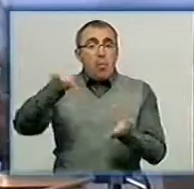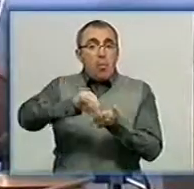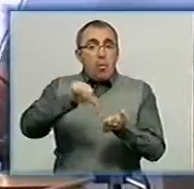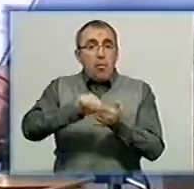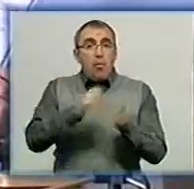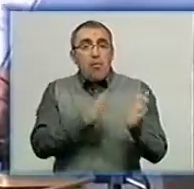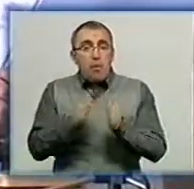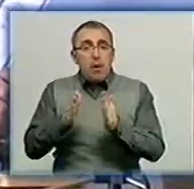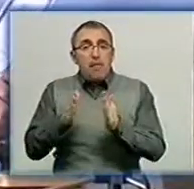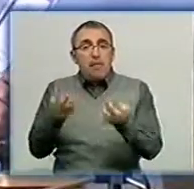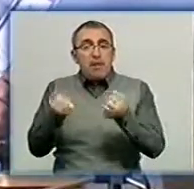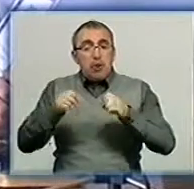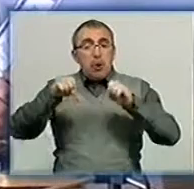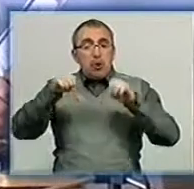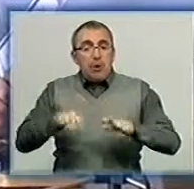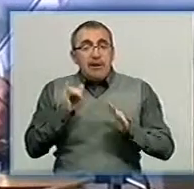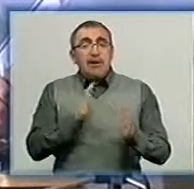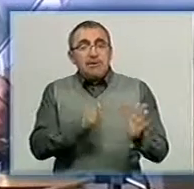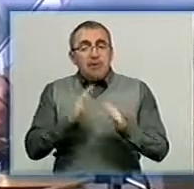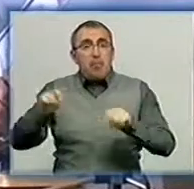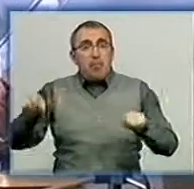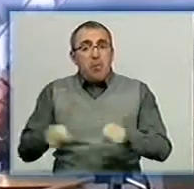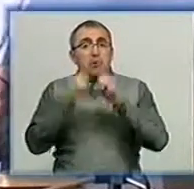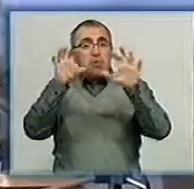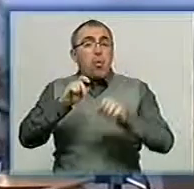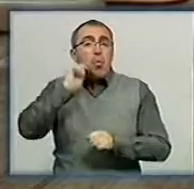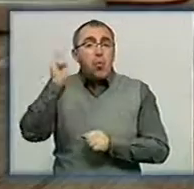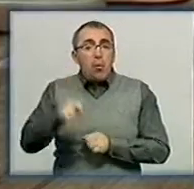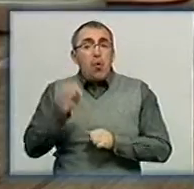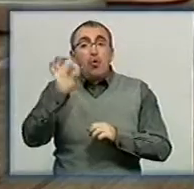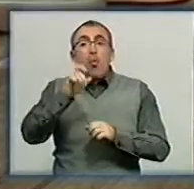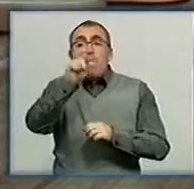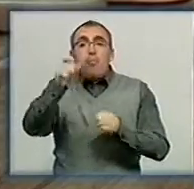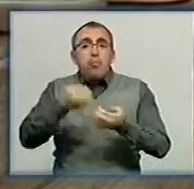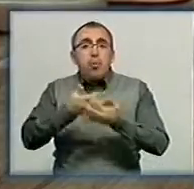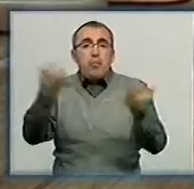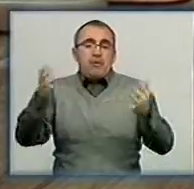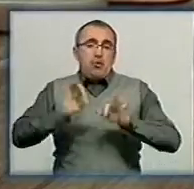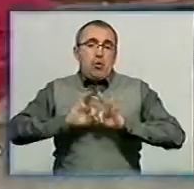процесі прийнятті рішень та системне порушення закону України про доступ до публічної інформації.